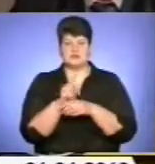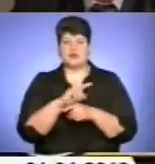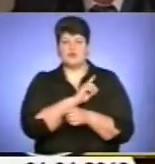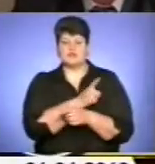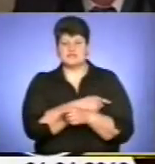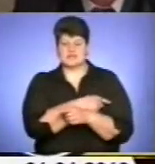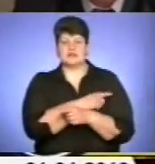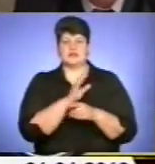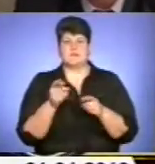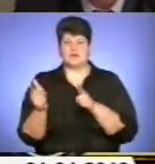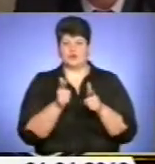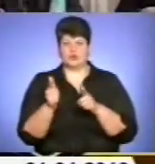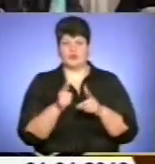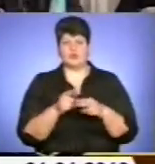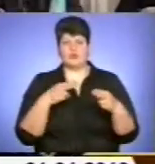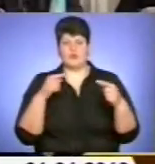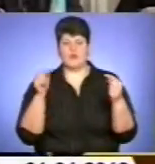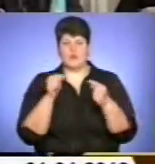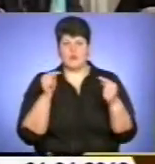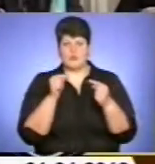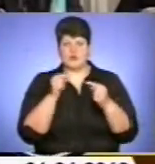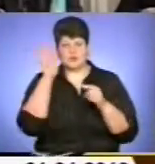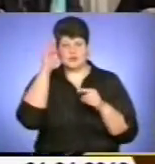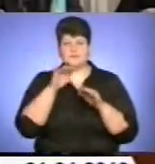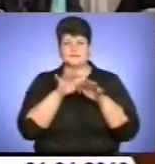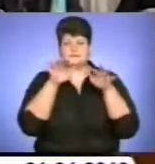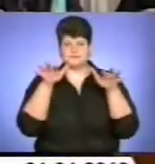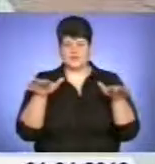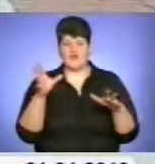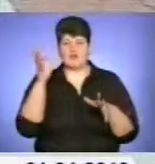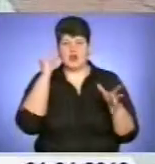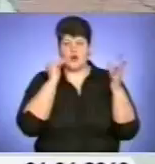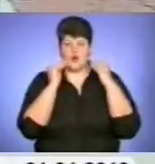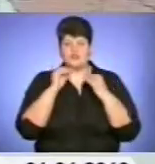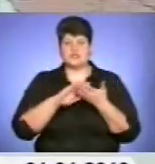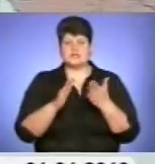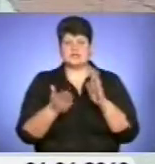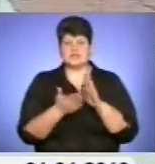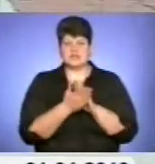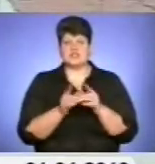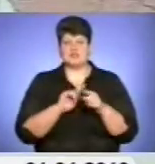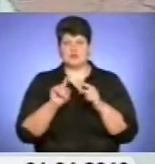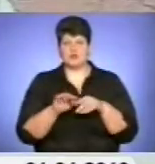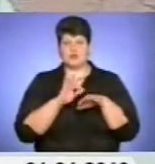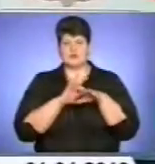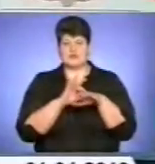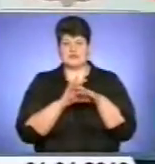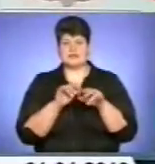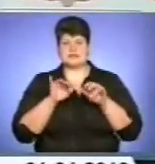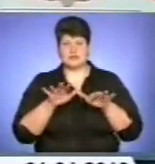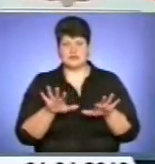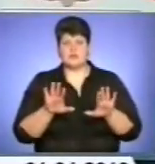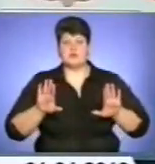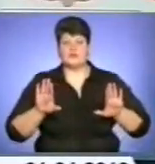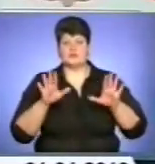до протипаводкових дій в Україні, враховуючи гідрометеорологічну ситуацію та негайно провести невідкладні заходи у разі загрози